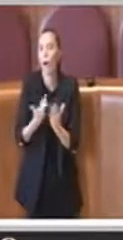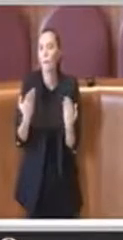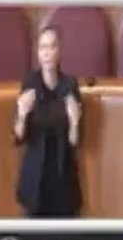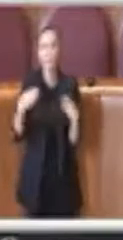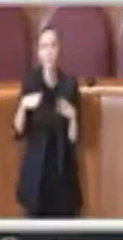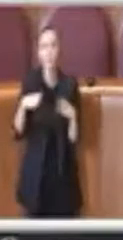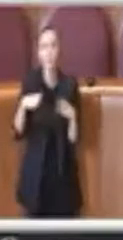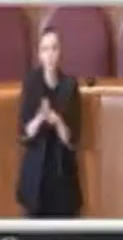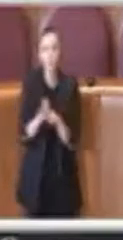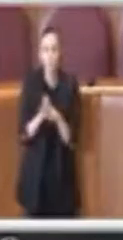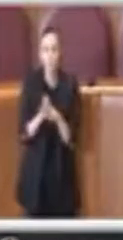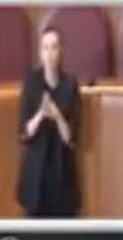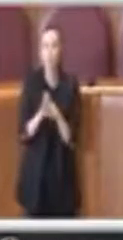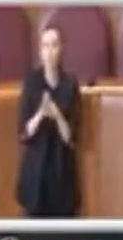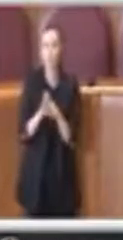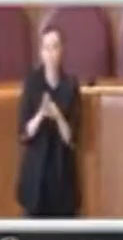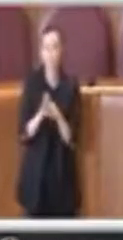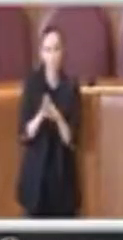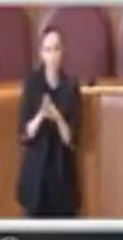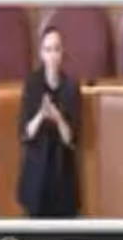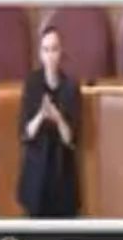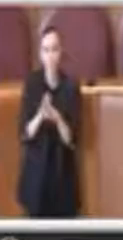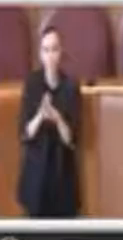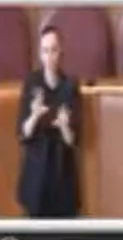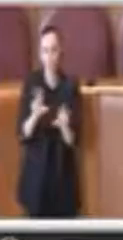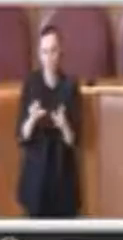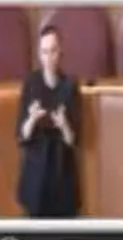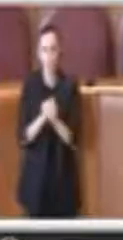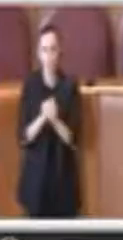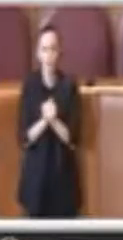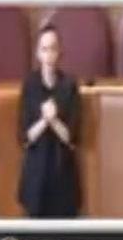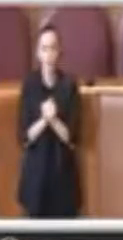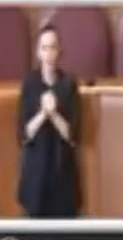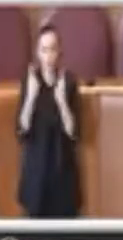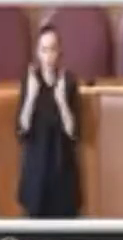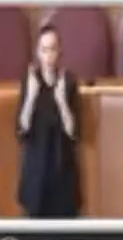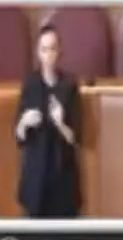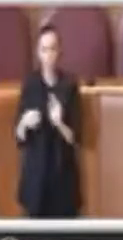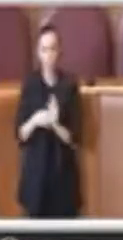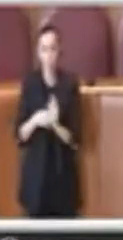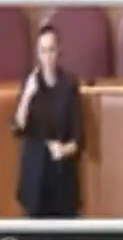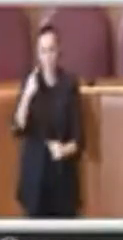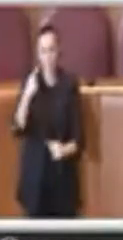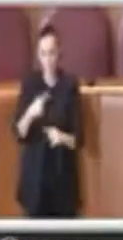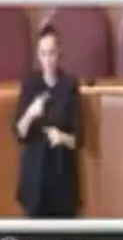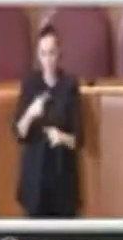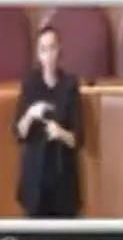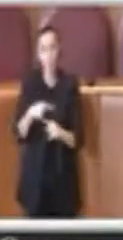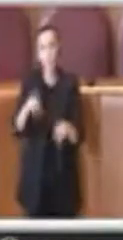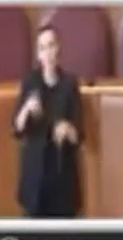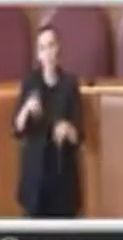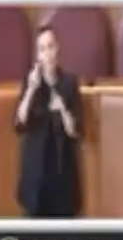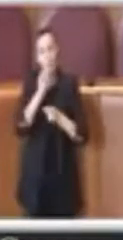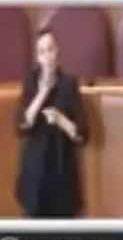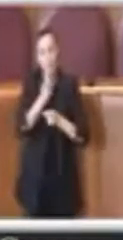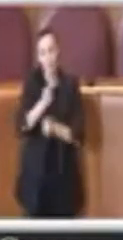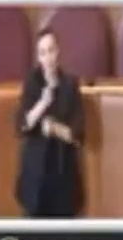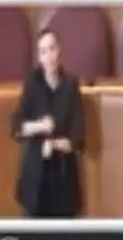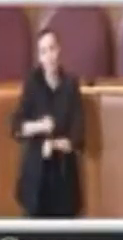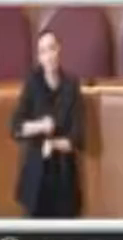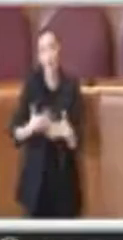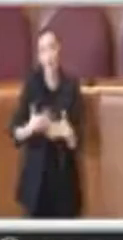ecco che quest'ordine del giorno possa dare un input molto forte alla Giunta affinché si